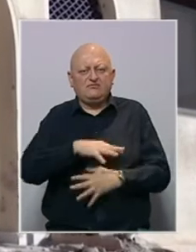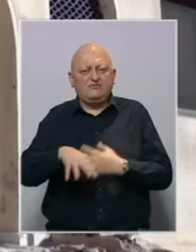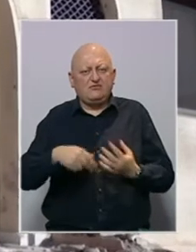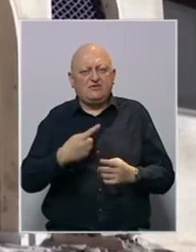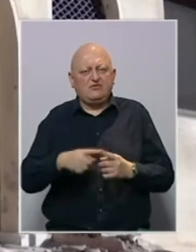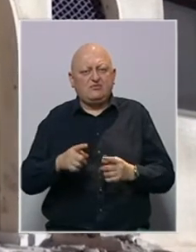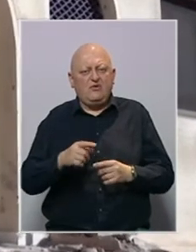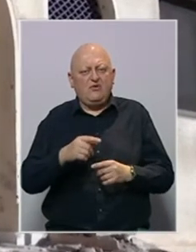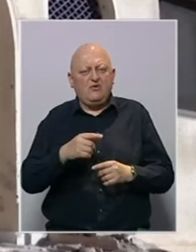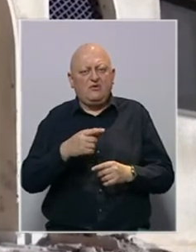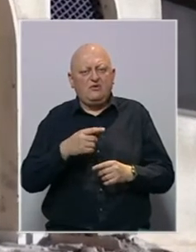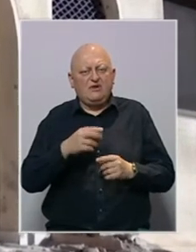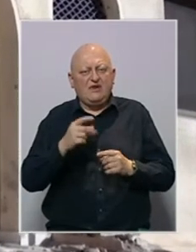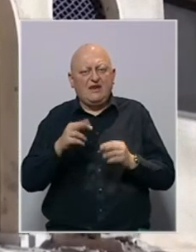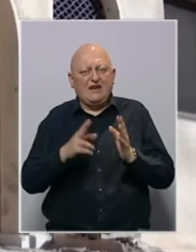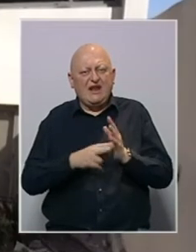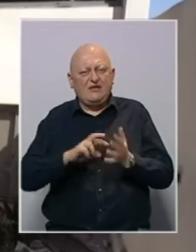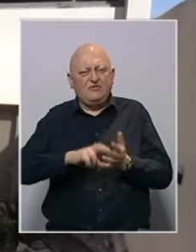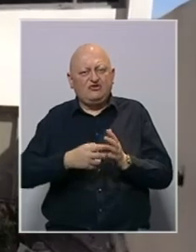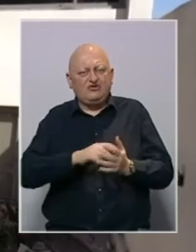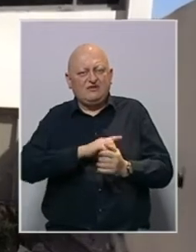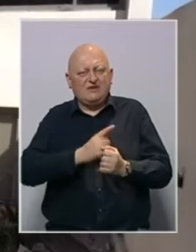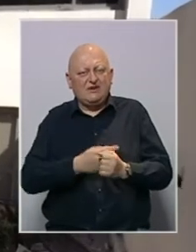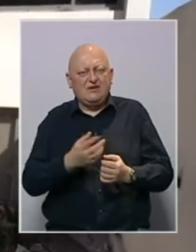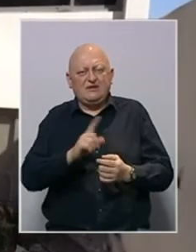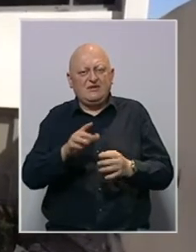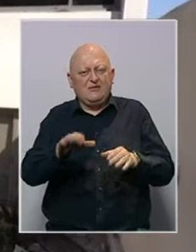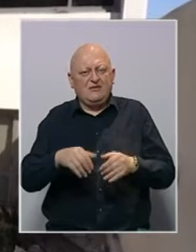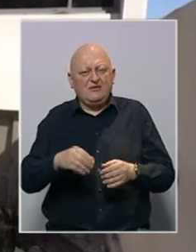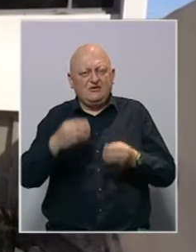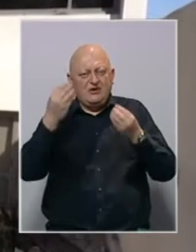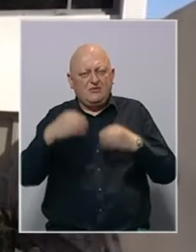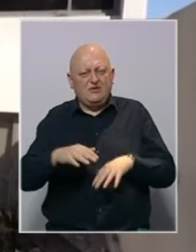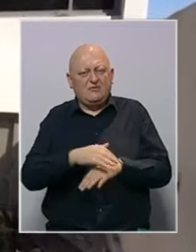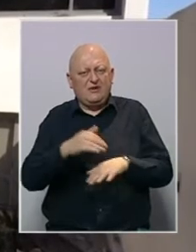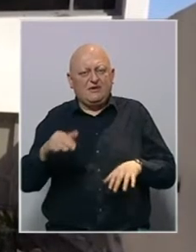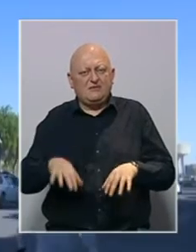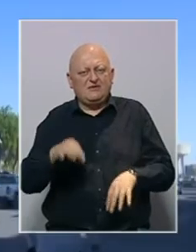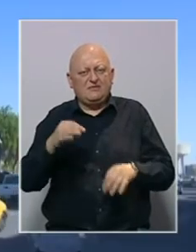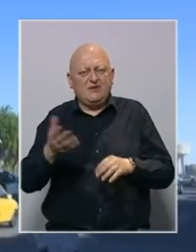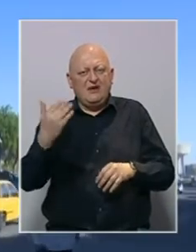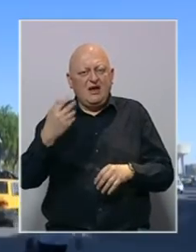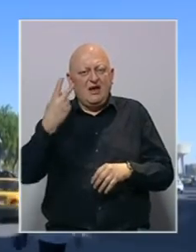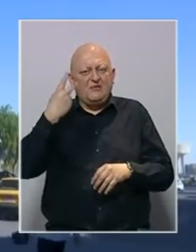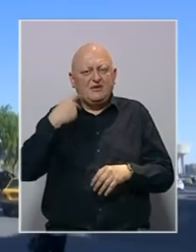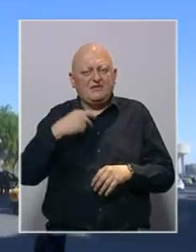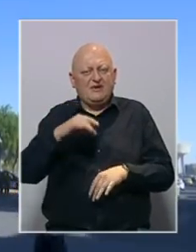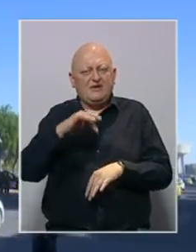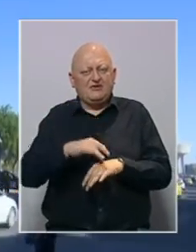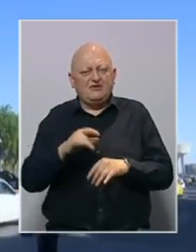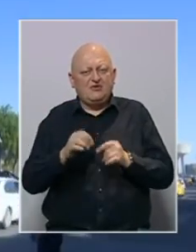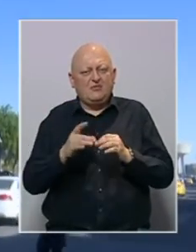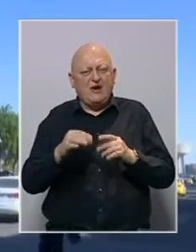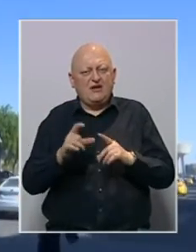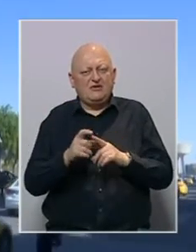napetosti jer dio proiranskih političkih snaga ne prihvaća poraz na parlamentarnim izborima, a prije dva